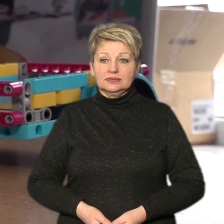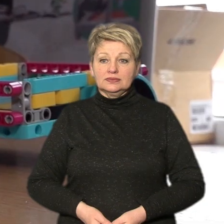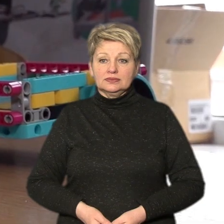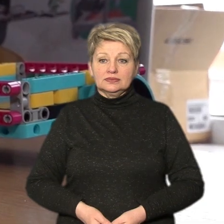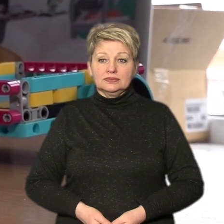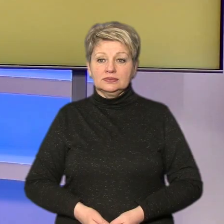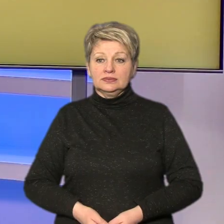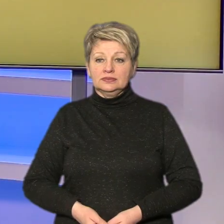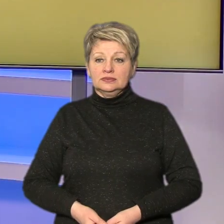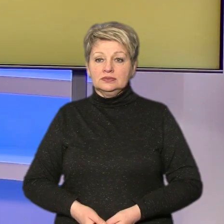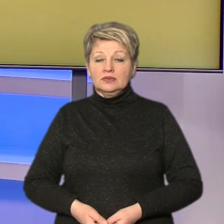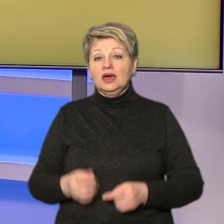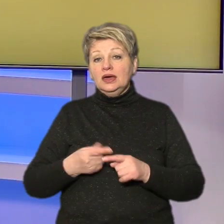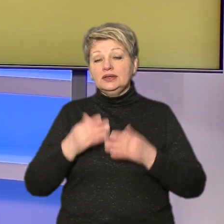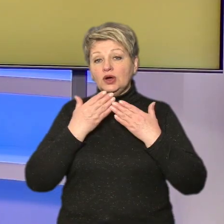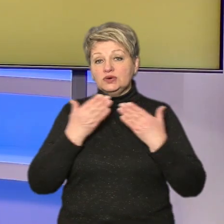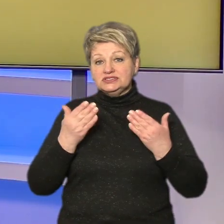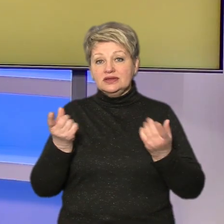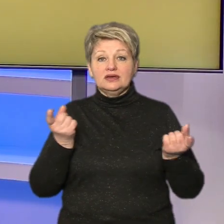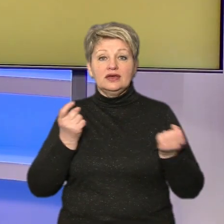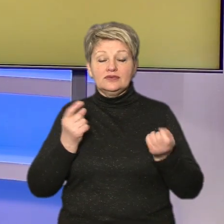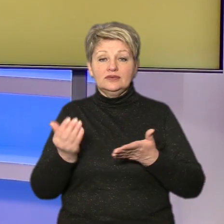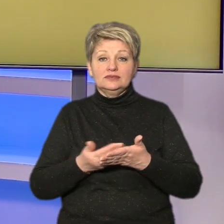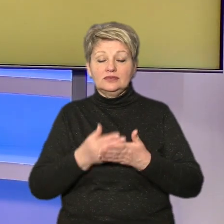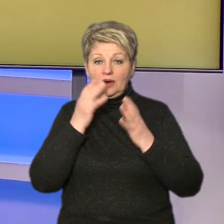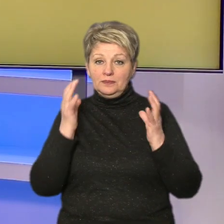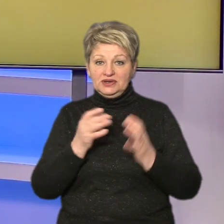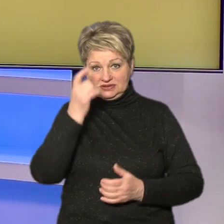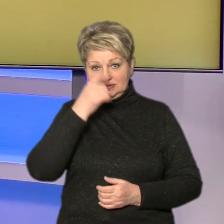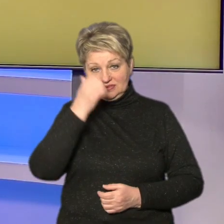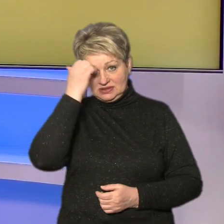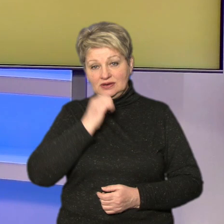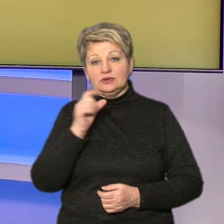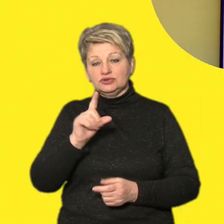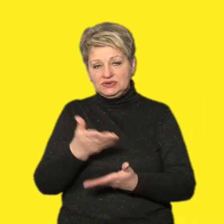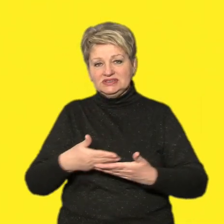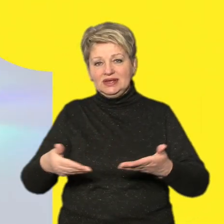Черкаси. І це була остання інформація випуску. Бережіть себе і дякую, що з нами.